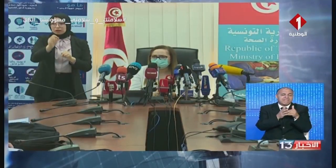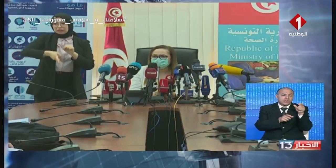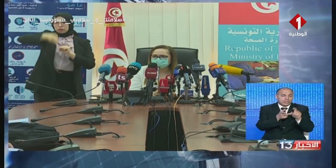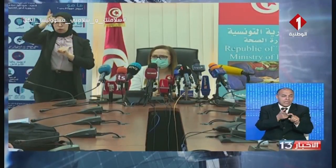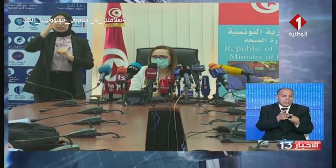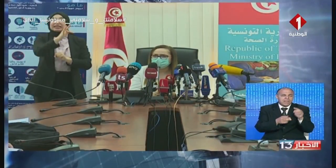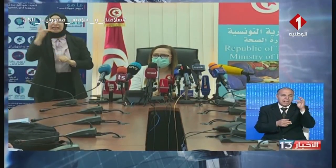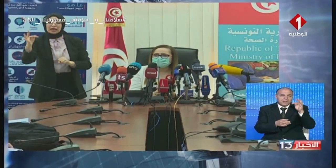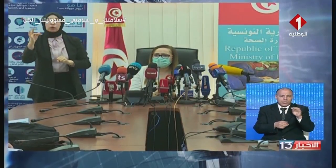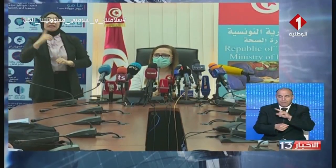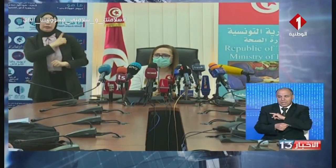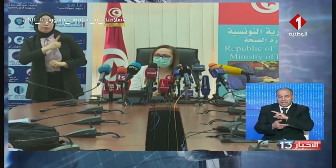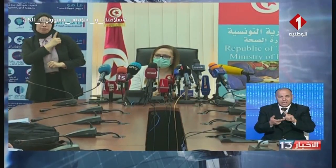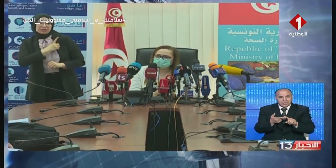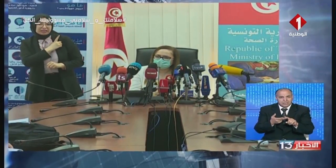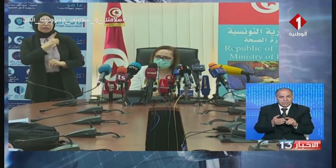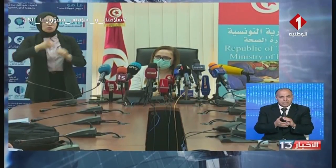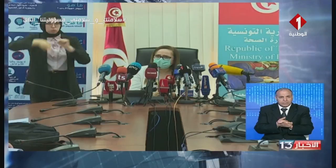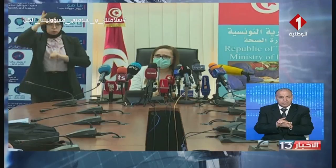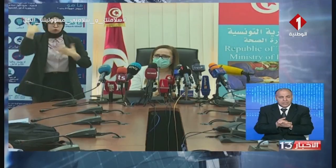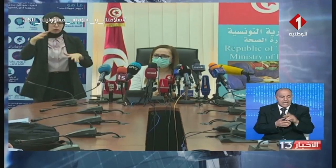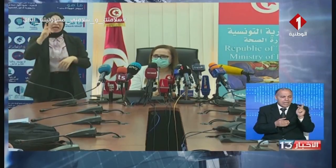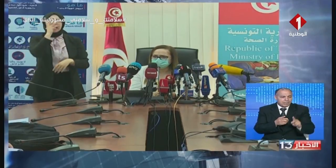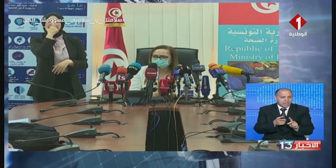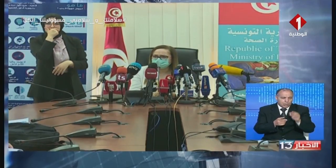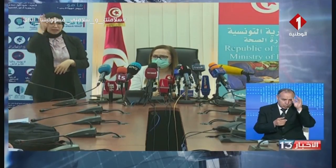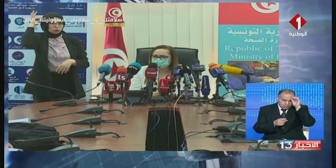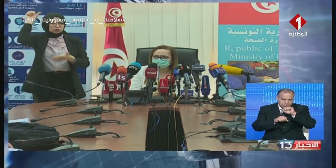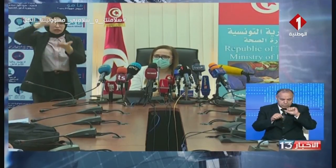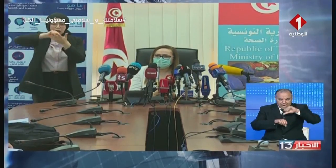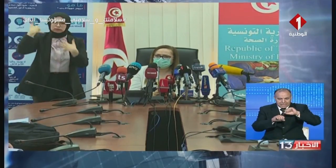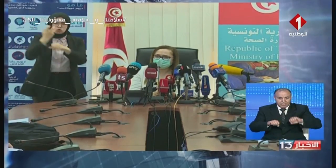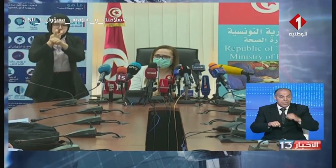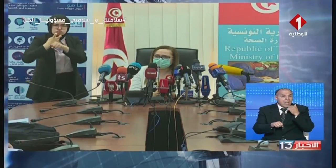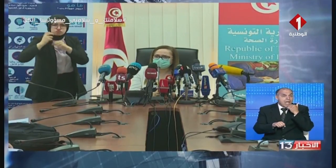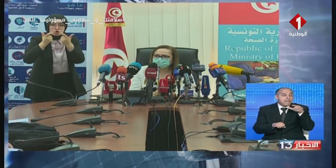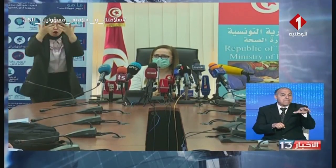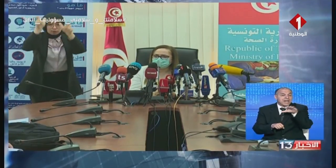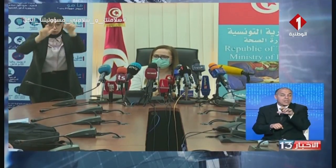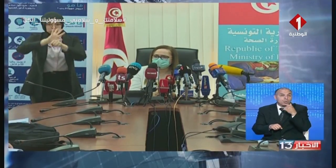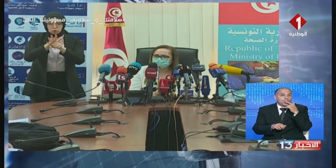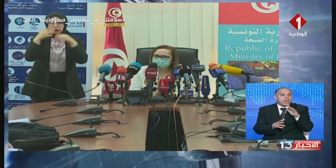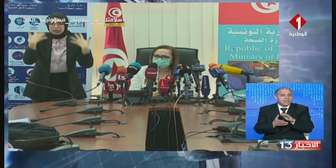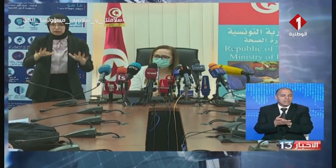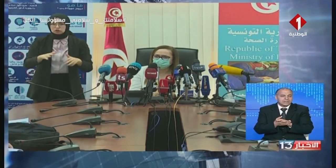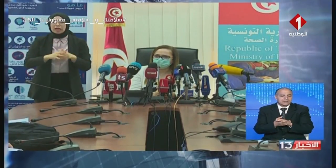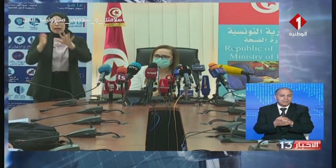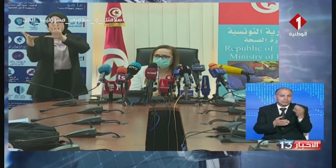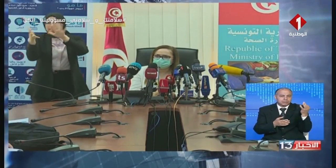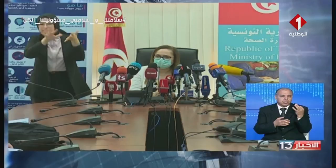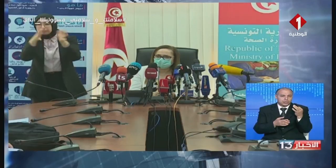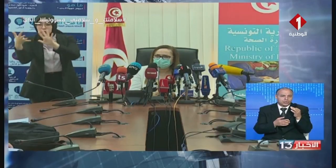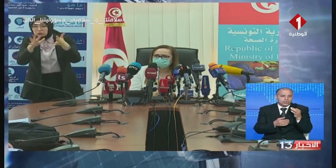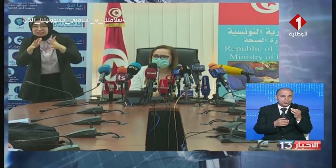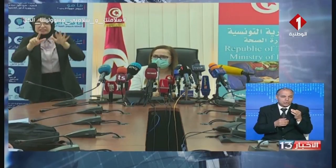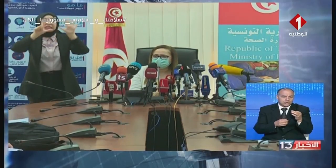تطوين مدنين وقبلي وتونس العاصمة المناطق اللي هي عندها نسبة وقوع بين